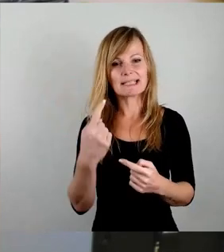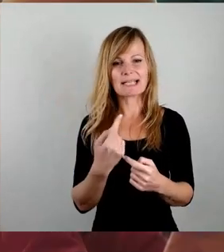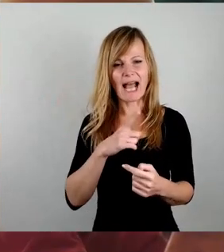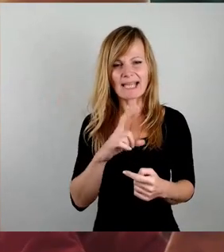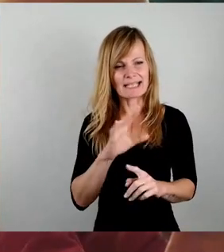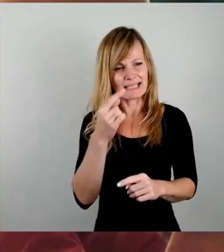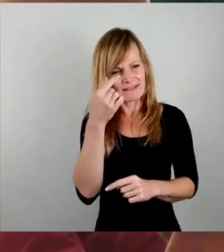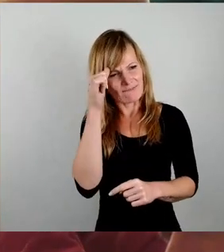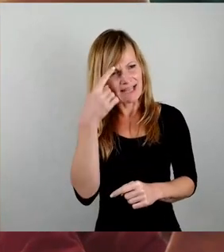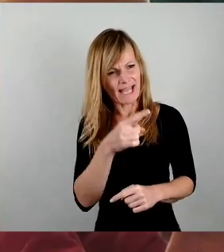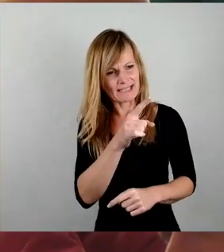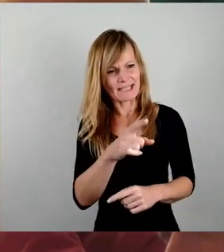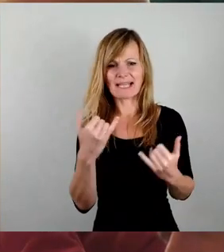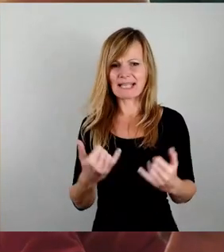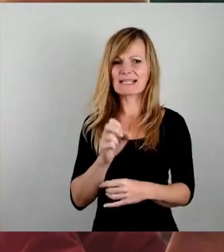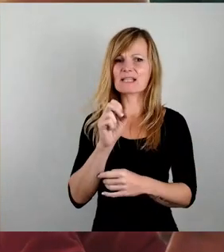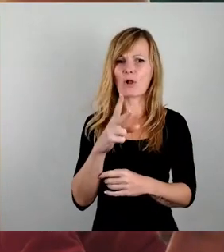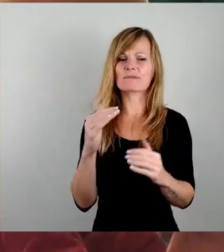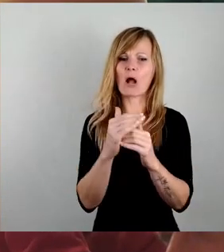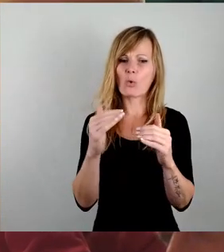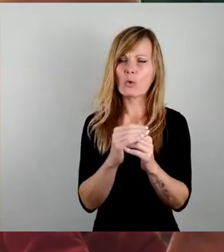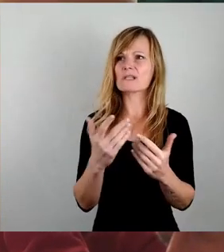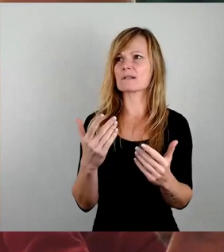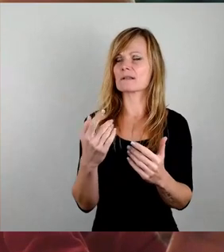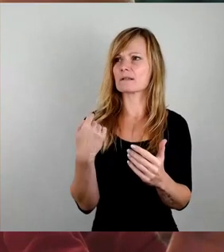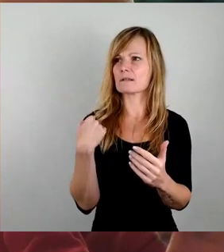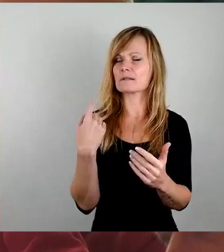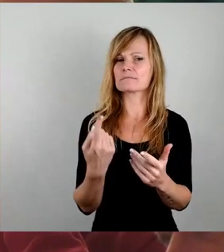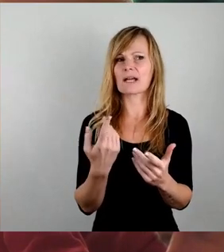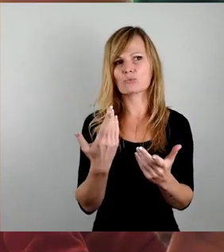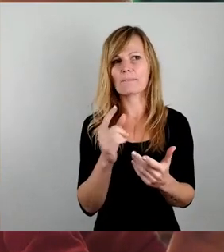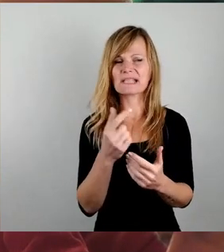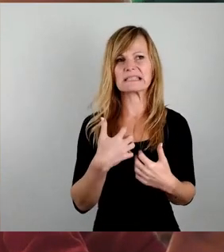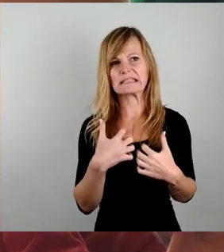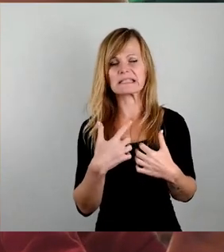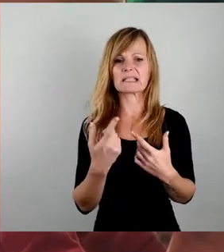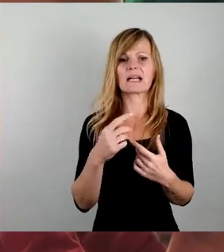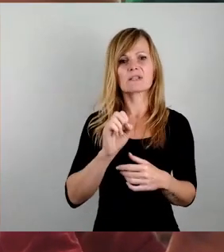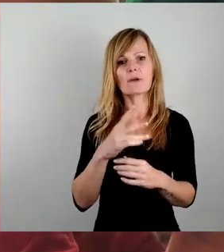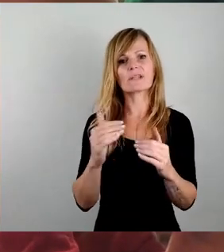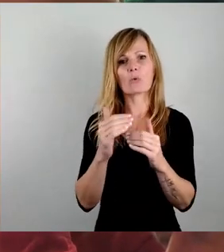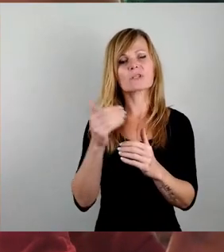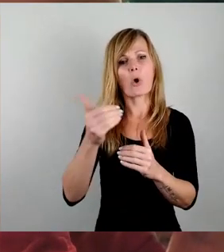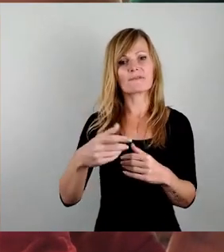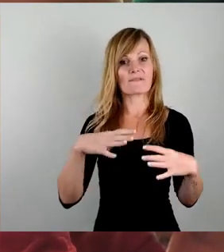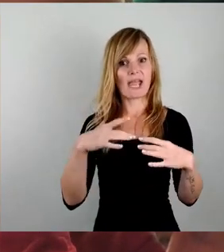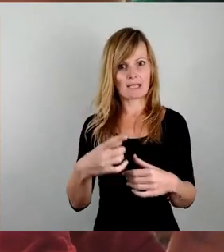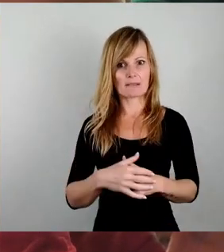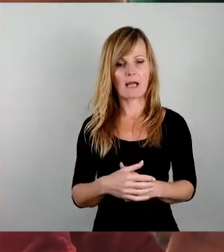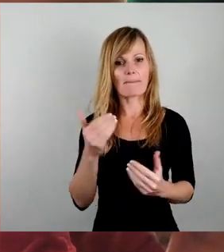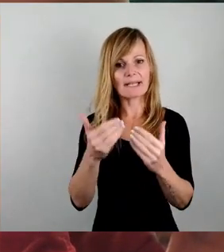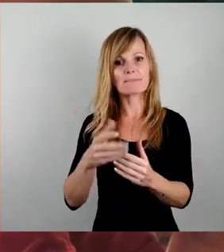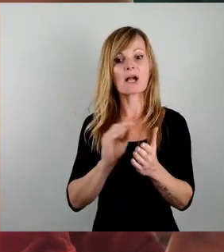Jetzt ist der 12. August, habe ich bitte mit gehadert, also der 12. August ist auch oft in den Ferien. Manchmal fällt er auf den Schulanfang.